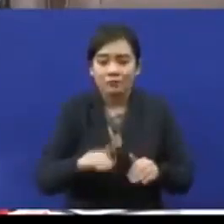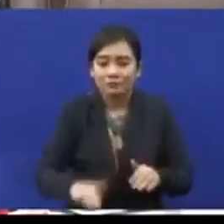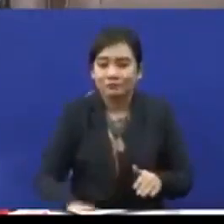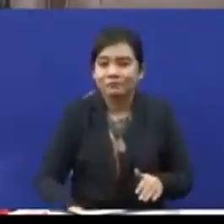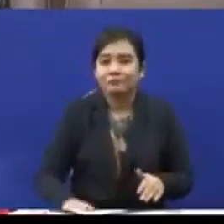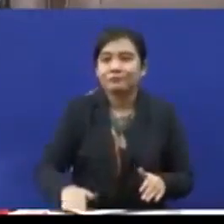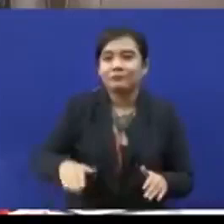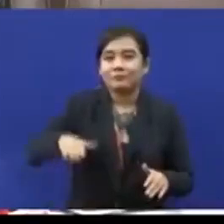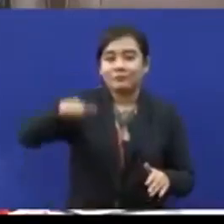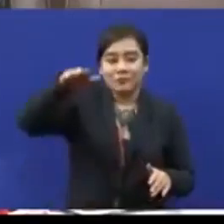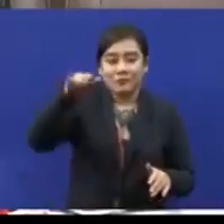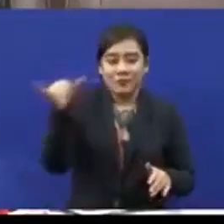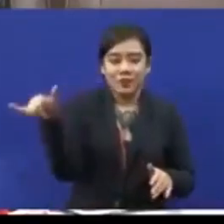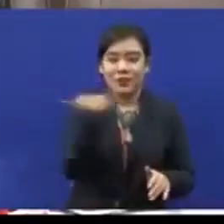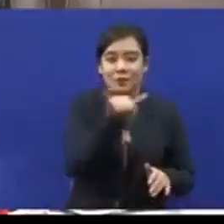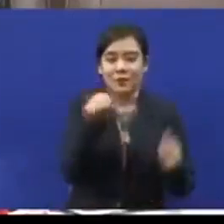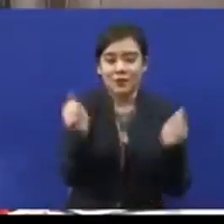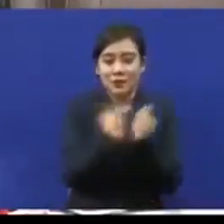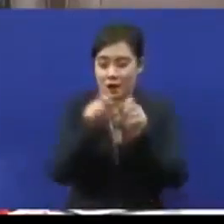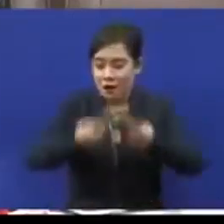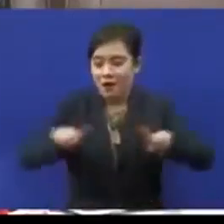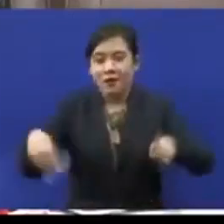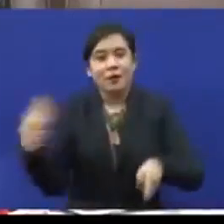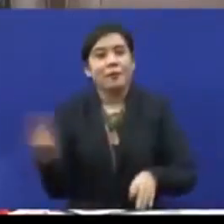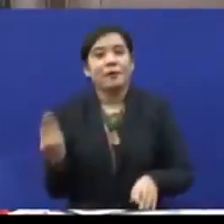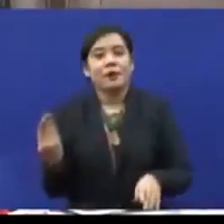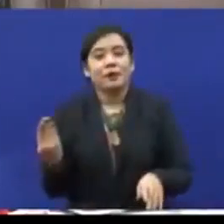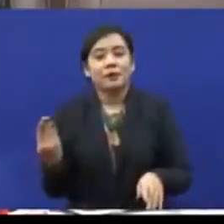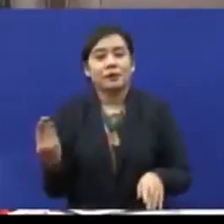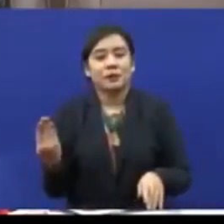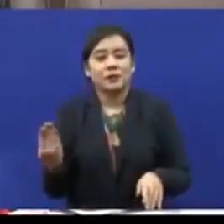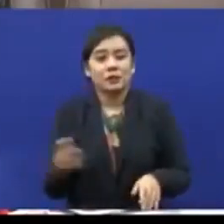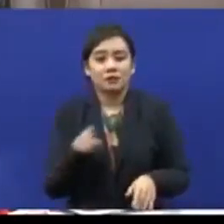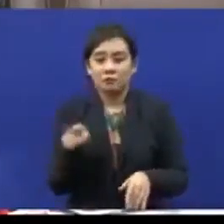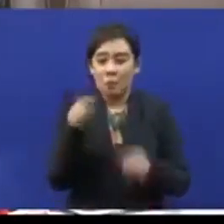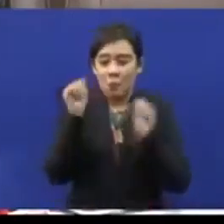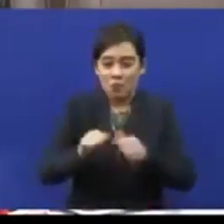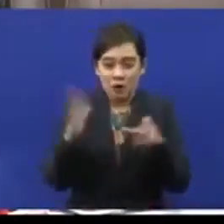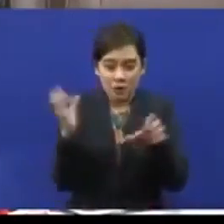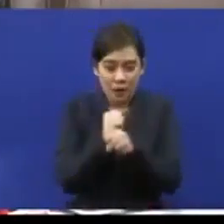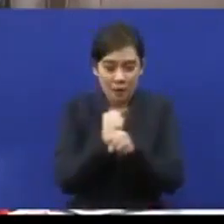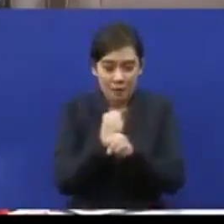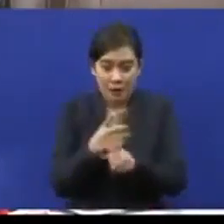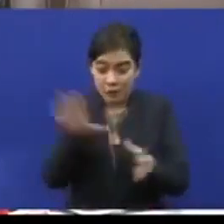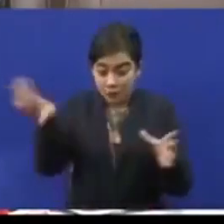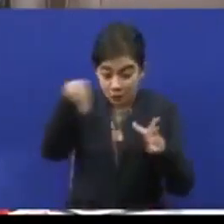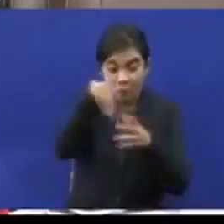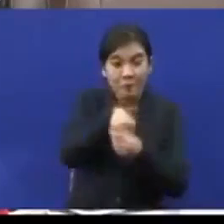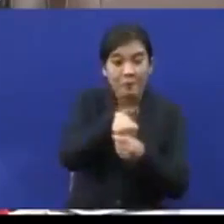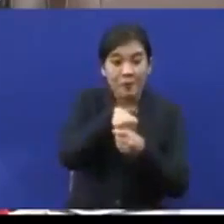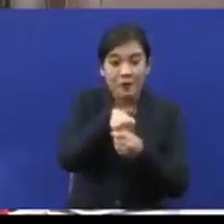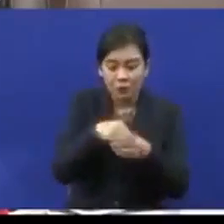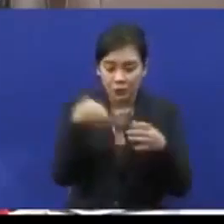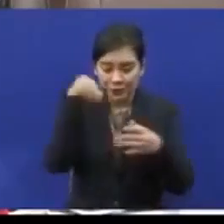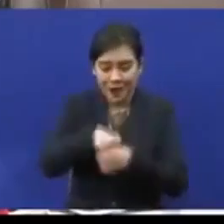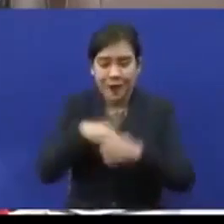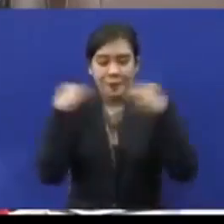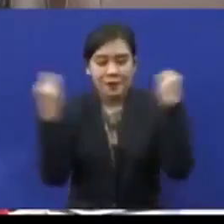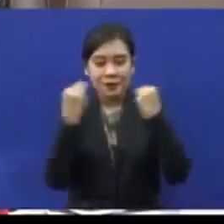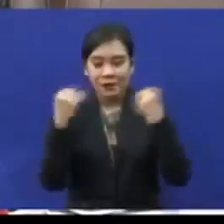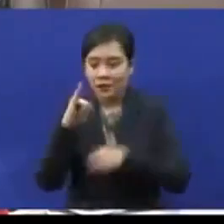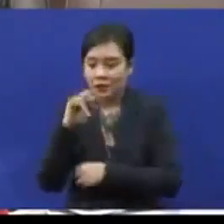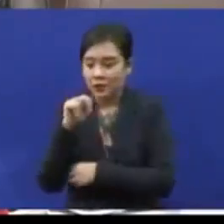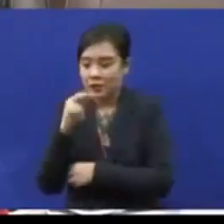bersama dengan kanak-kanak kanak-kanak yang biasa. Mereka dapat di-include di dalam masyarakat inclusive